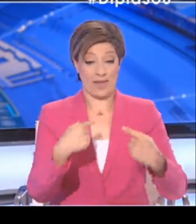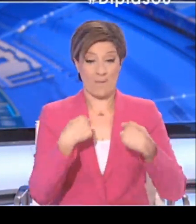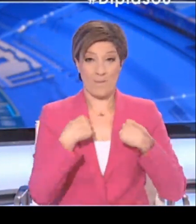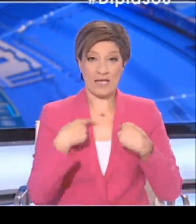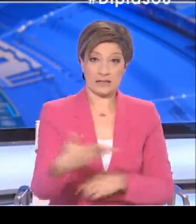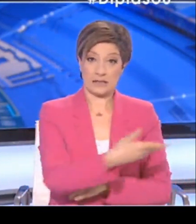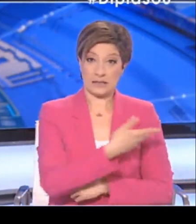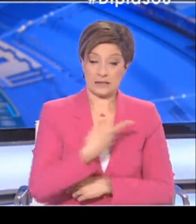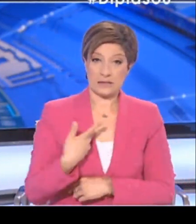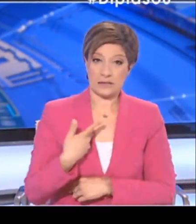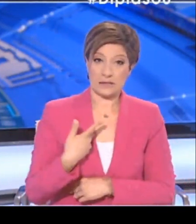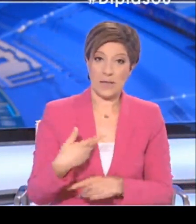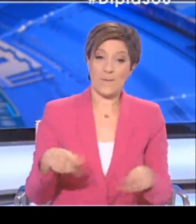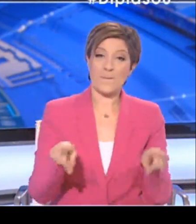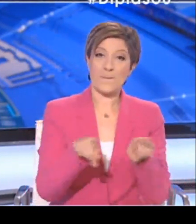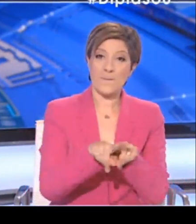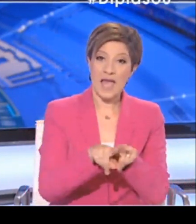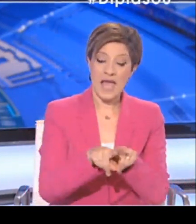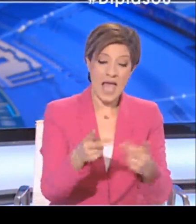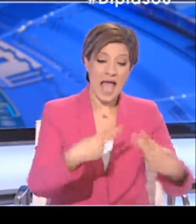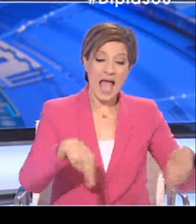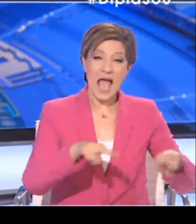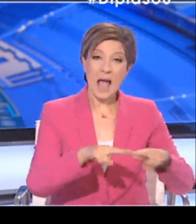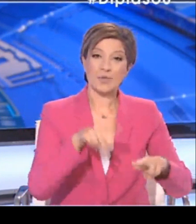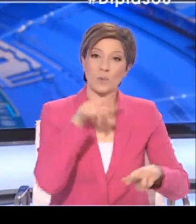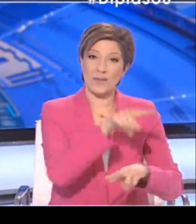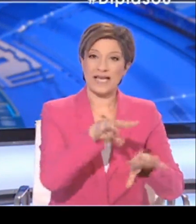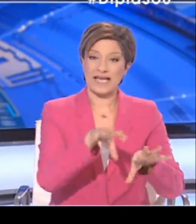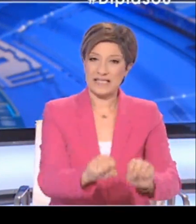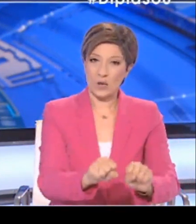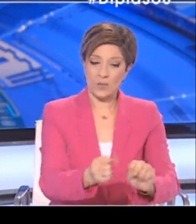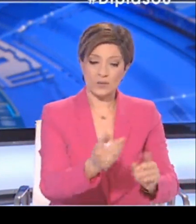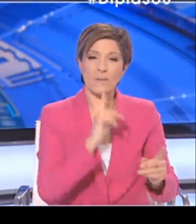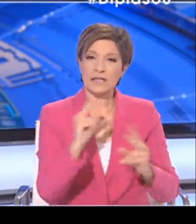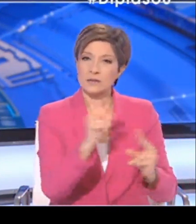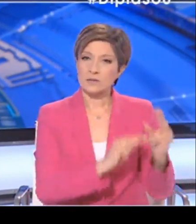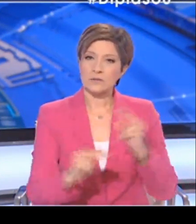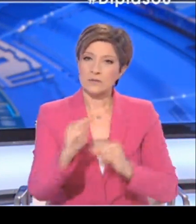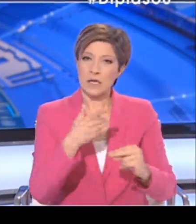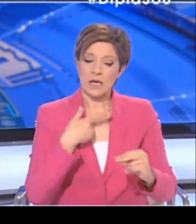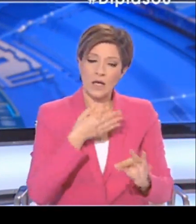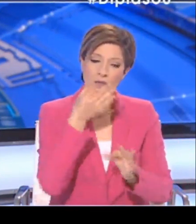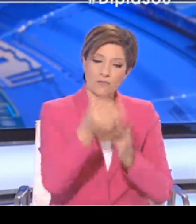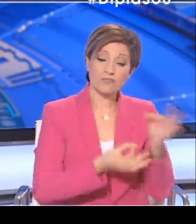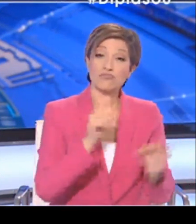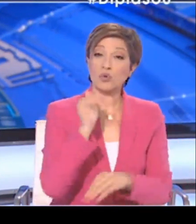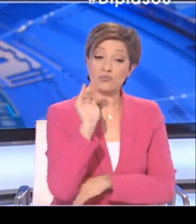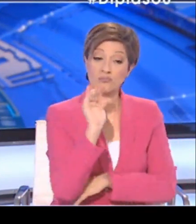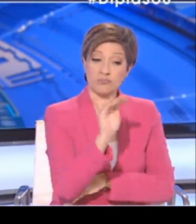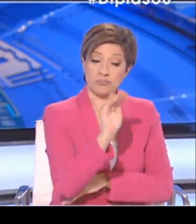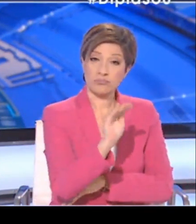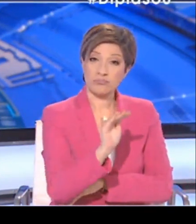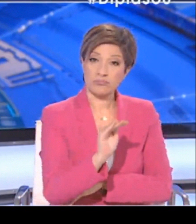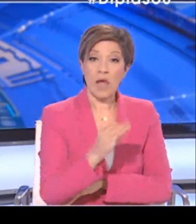διαμέσου της τεχνικής επιτροπής της δικοινοτικής για την υγεία να μεταφέρει ορισμένες ερωτήσεις όσον αφορά